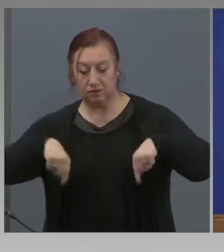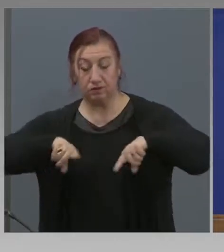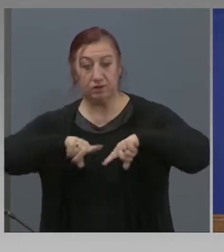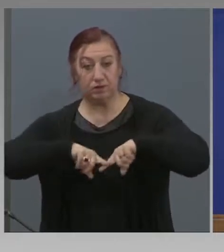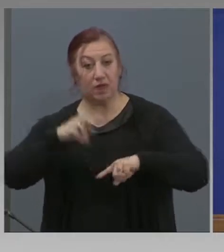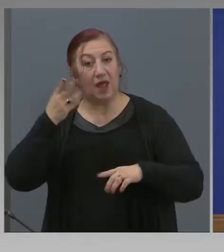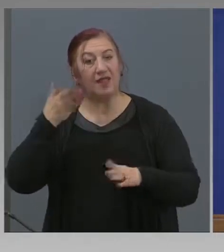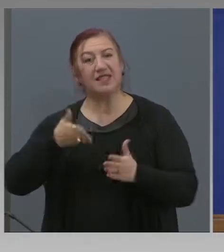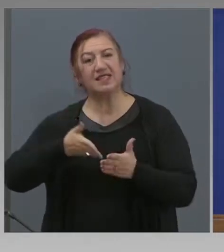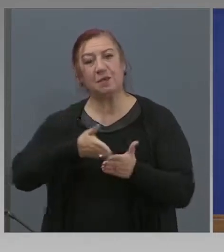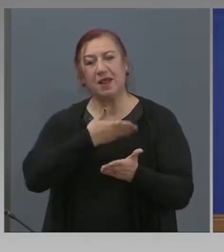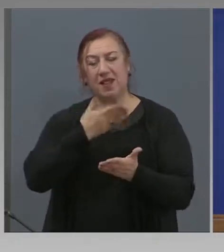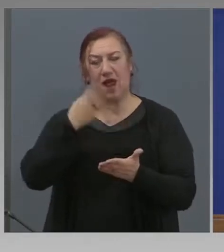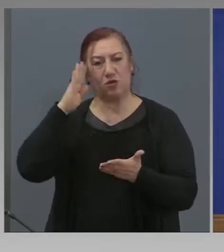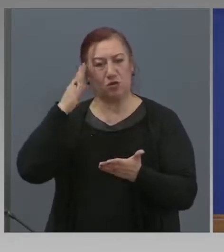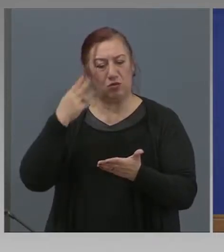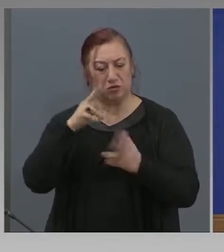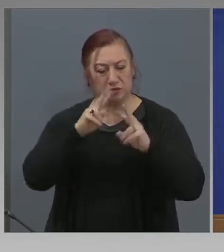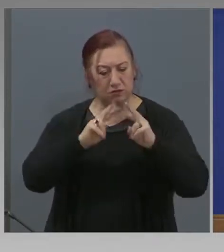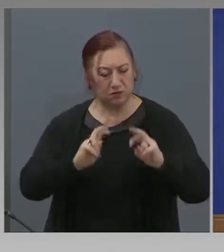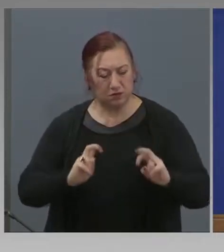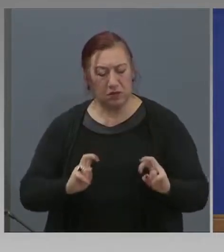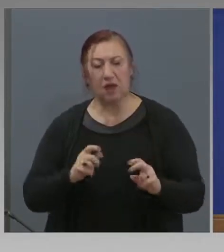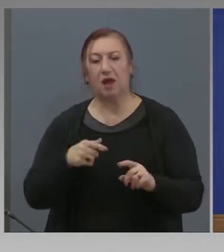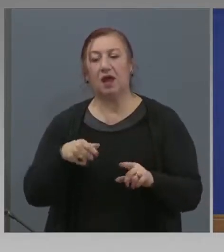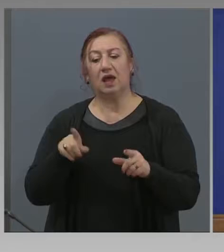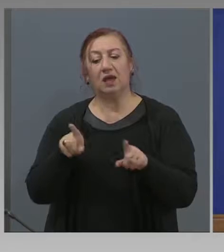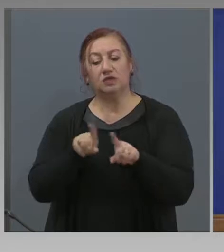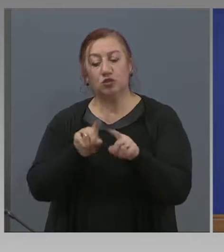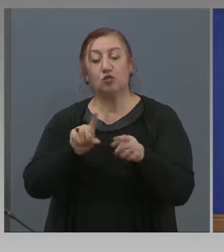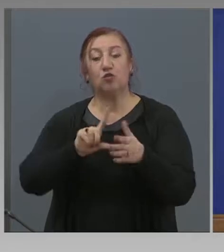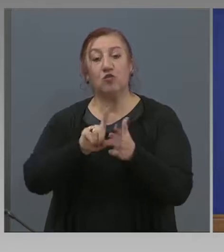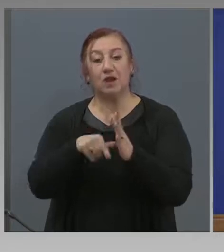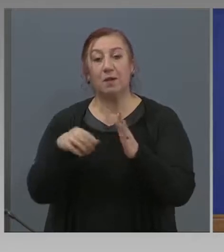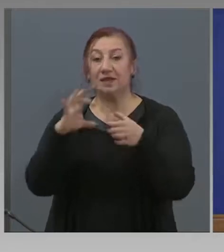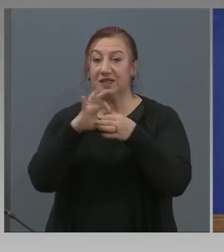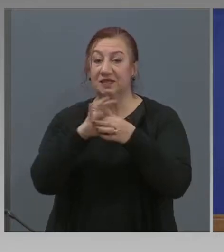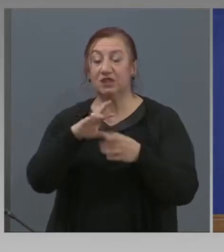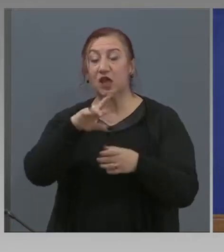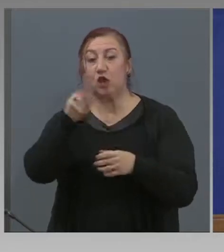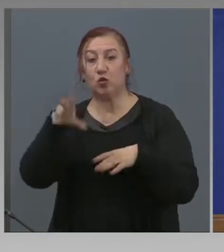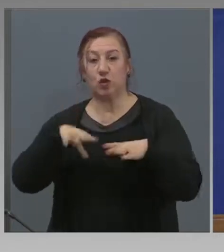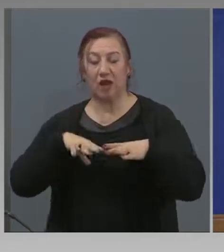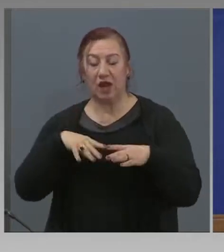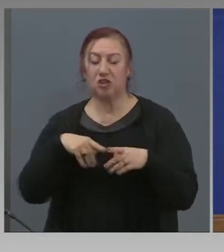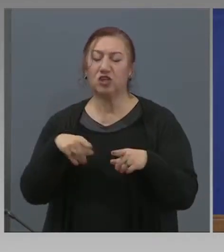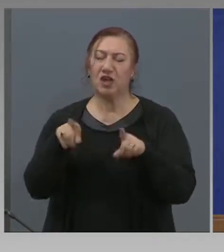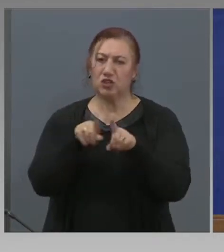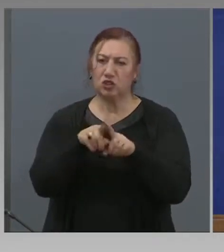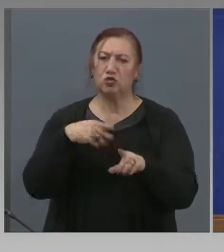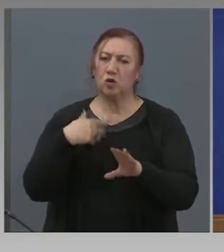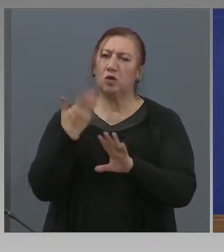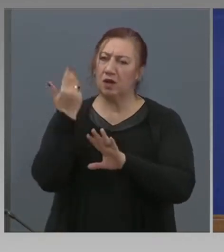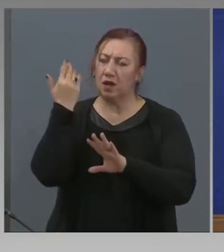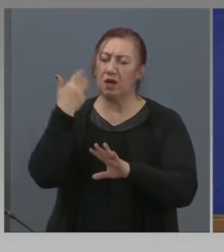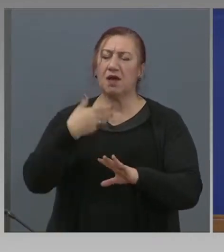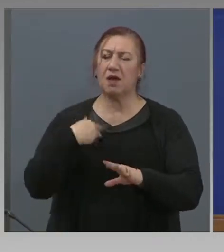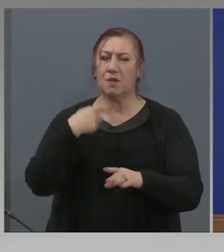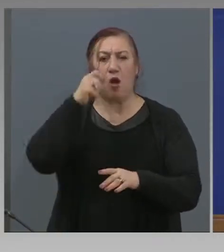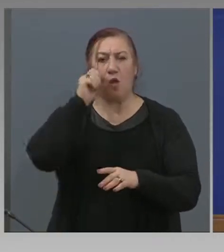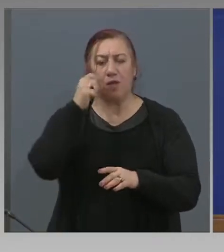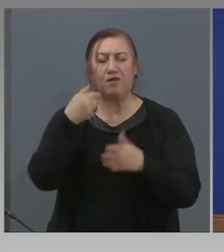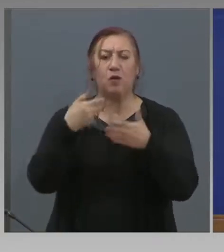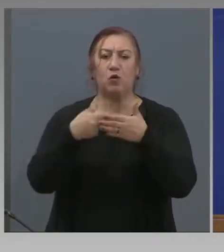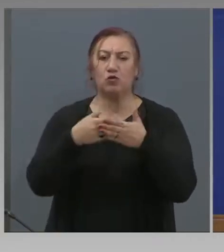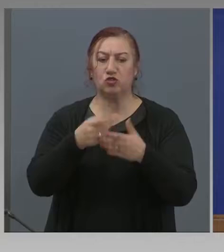Междувременно се свързаха с нас и граждани, които казаха, че друг път са имали оплаквания по отношение на работата на въпросния.